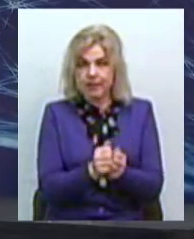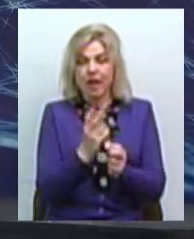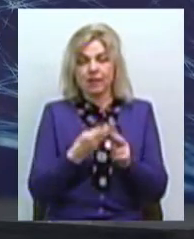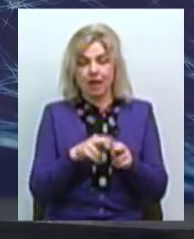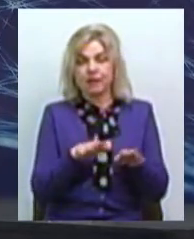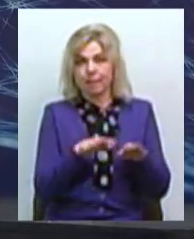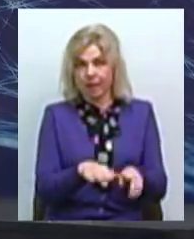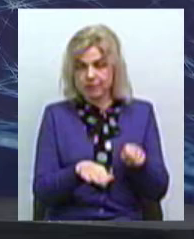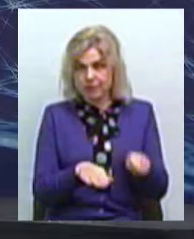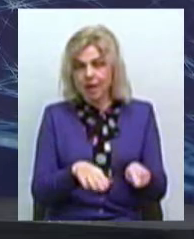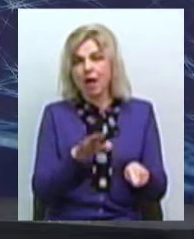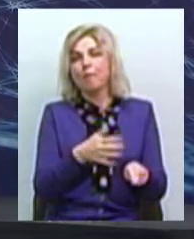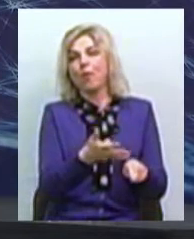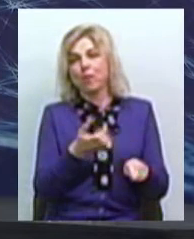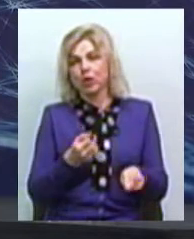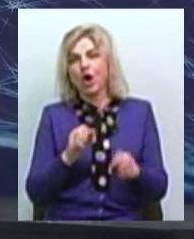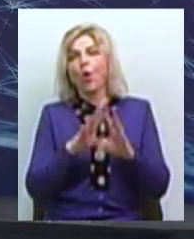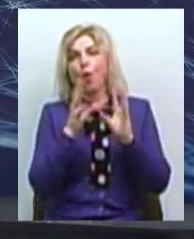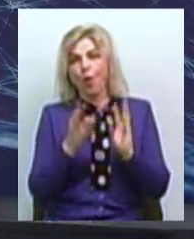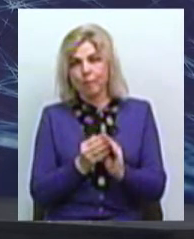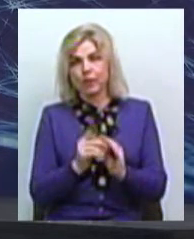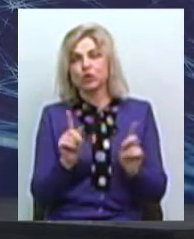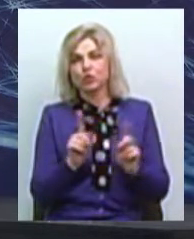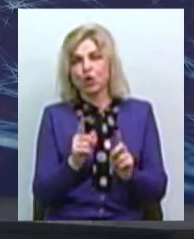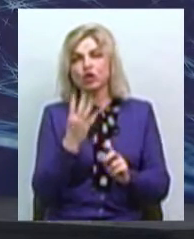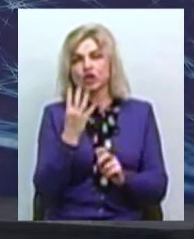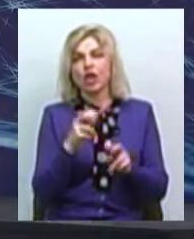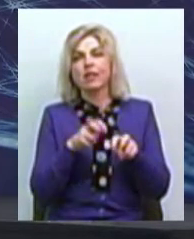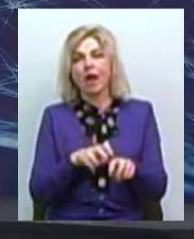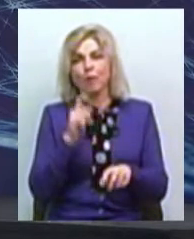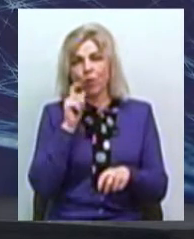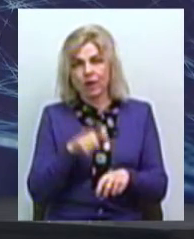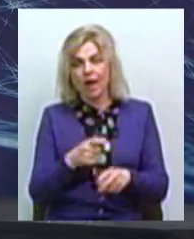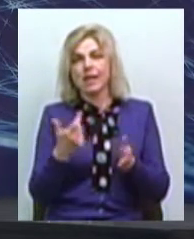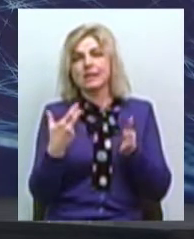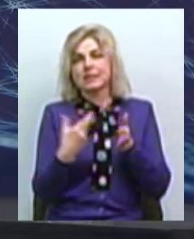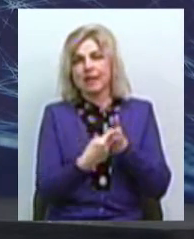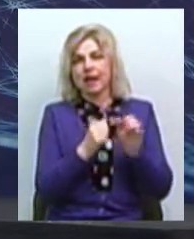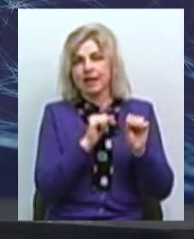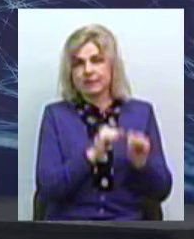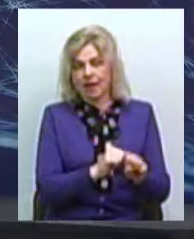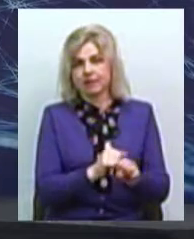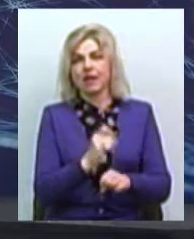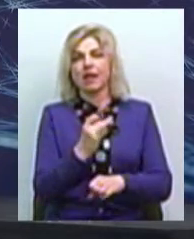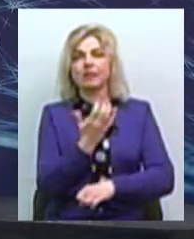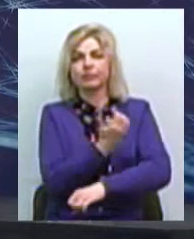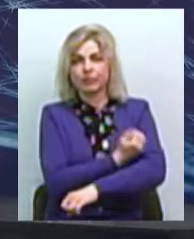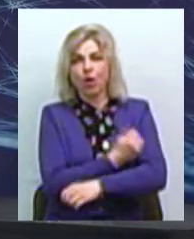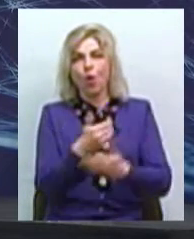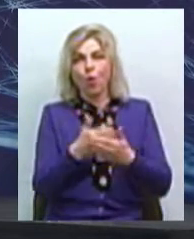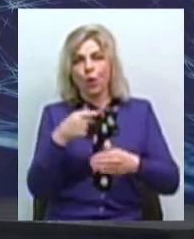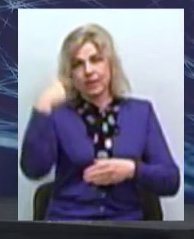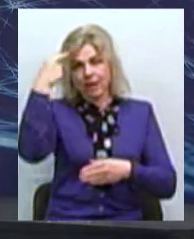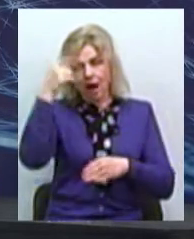точці. Після цього вони отримували комплекс, який зазначений ТОВ4 Лап України. Це стерилізація, безумовно, вакцинація відсказу.